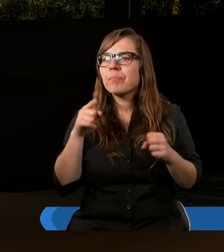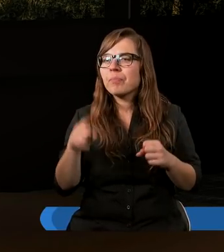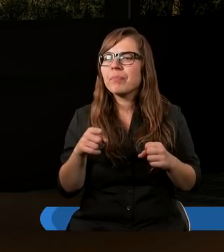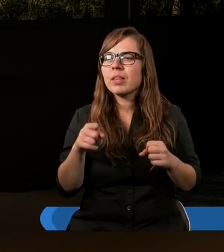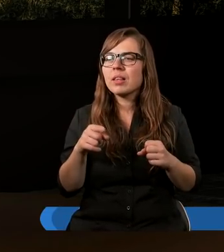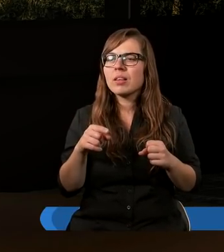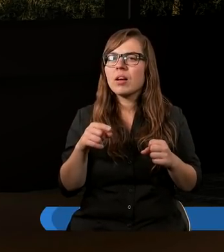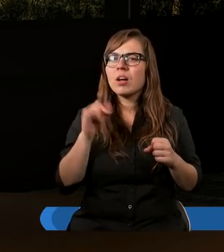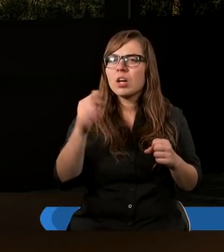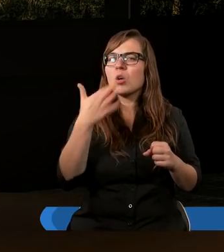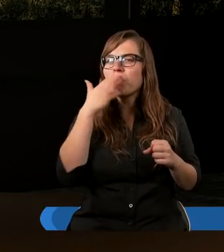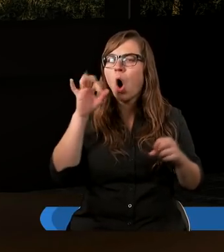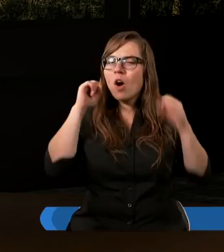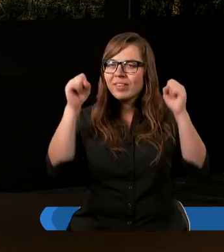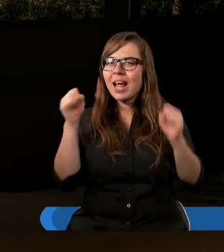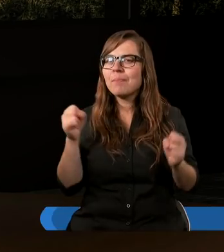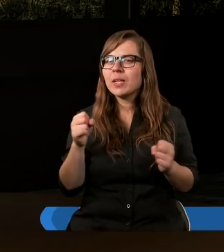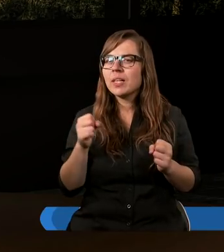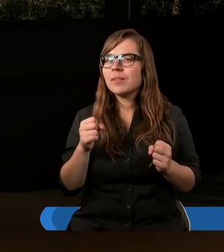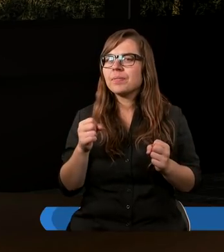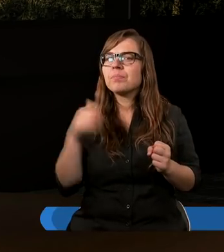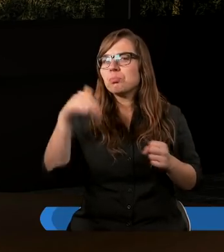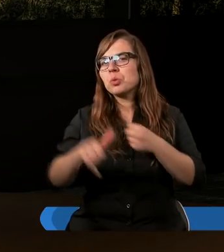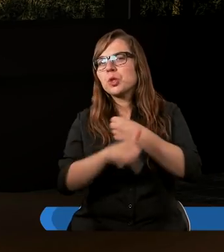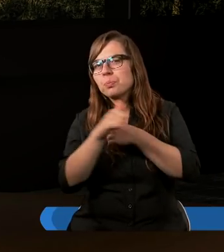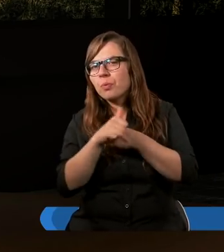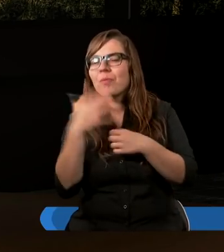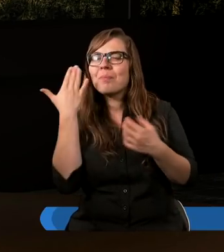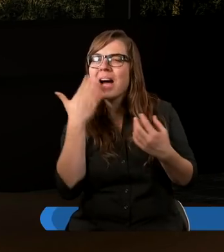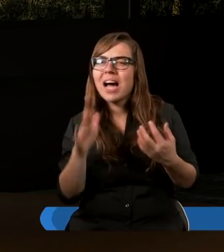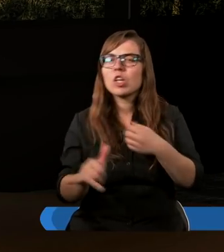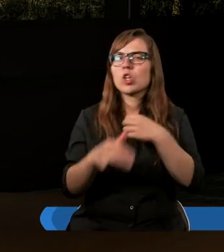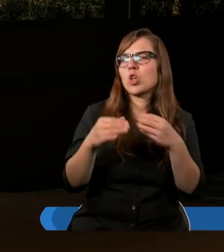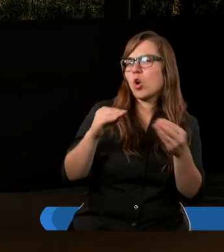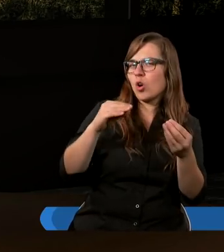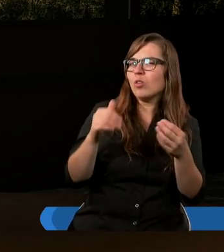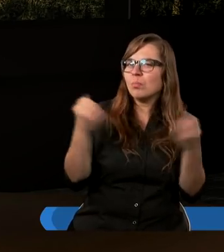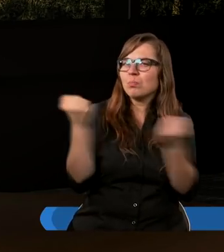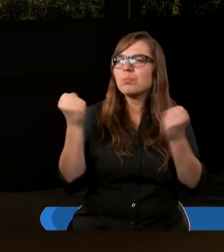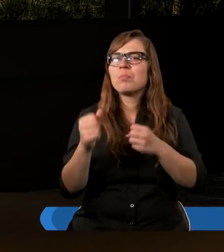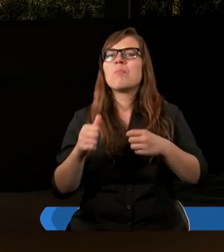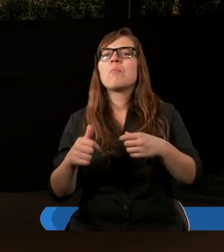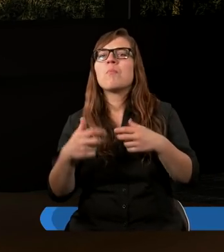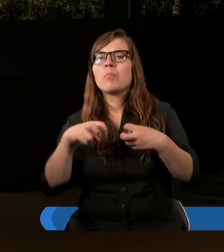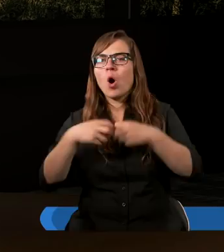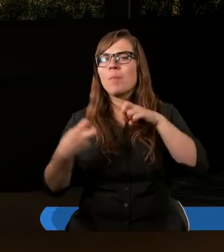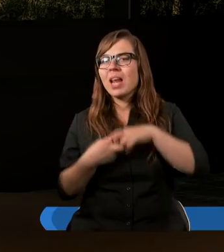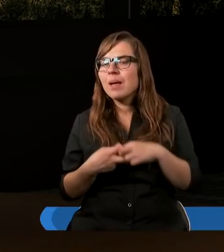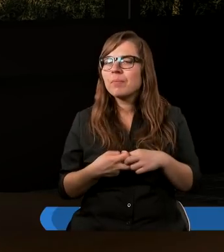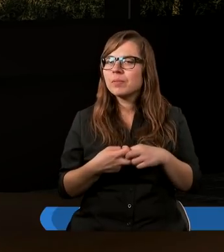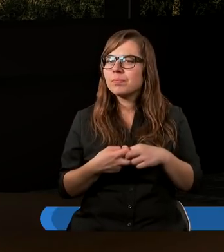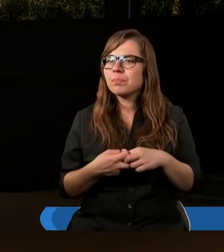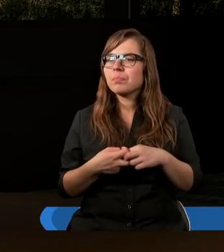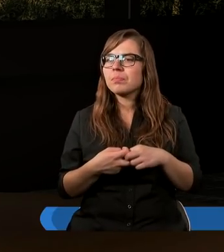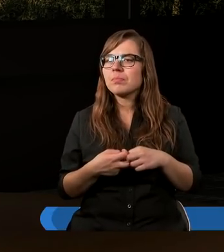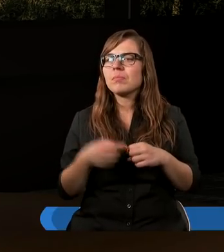wilki, prawda, między tymi owcami i mogą powodować bardzo poważne problemy. To jest naprawdę, uważam, że bardzo ważny